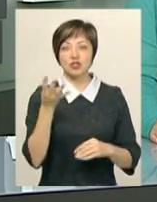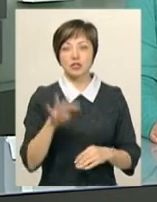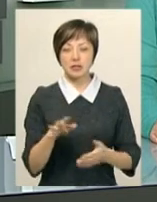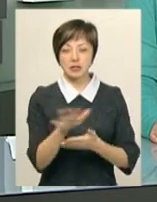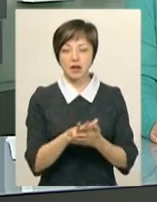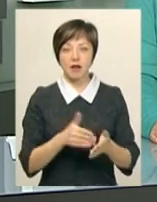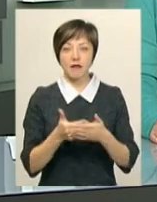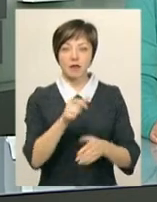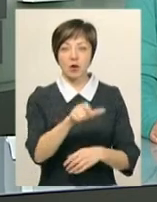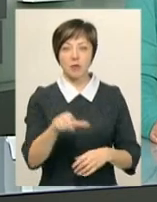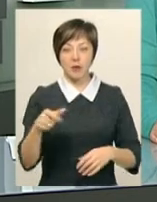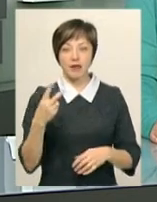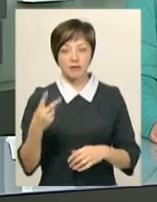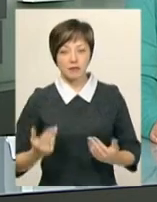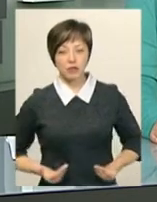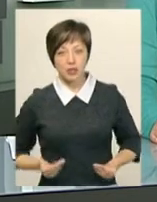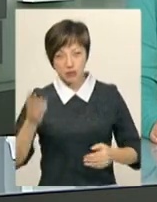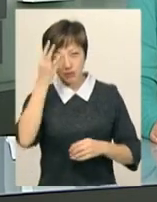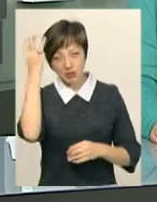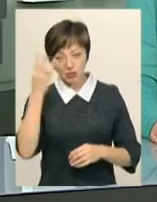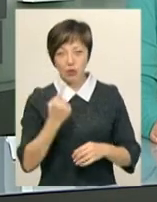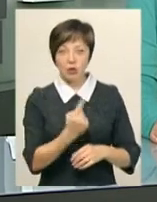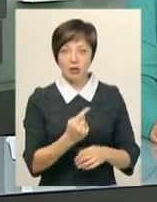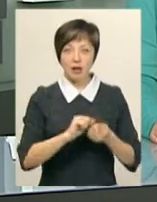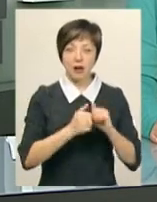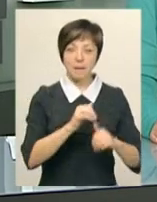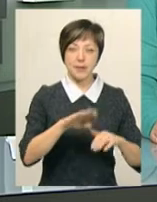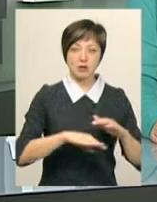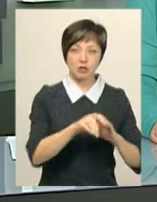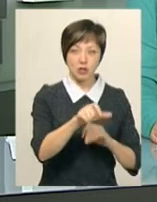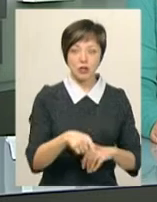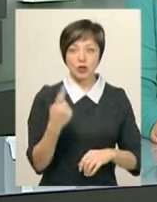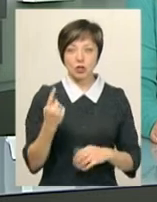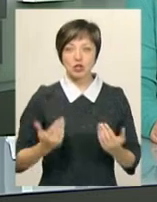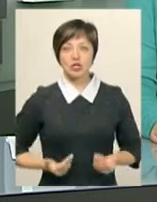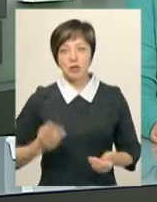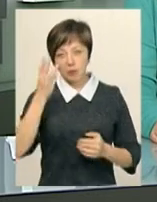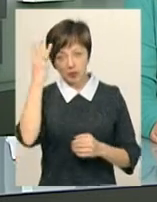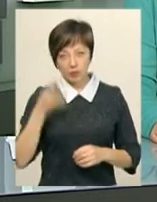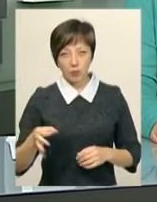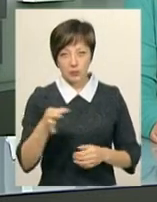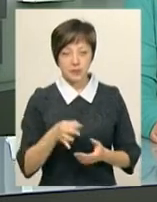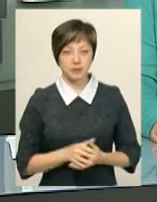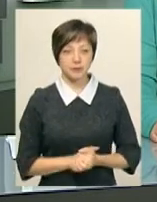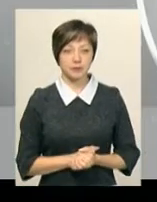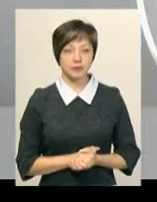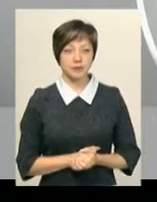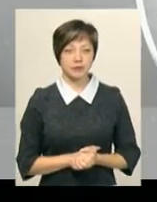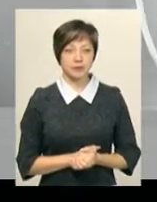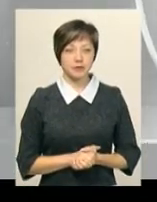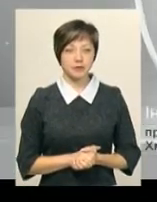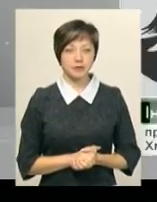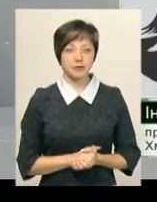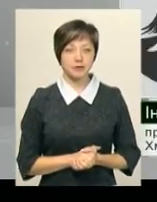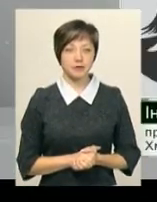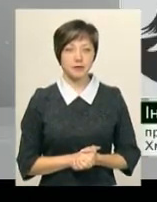заяви від громадян. Дві від жителів обласного центру, одна від Кам'янчанки та одна від жителя Хмельницької області. У трьох